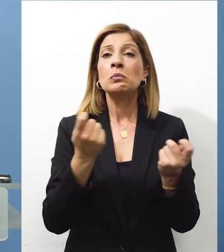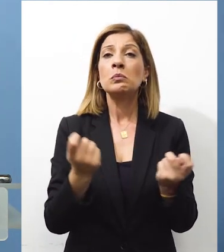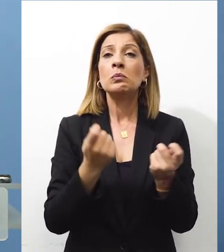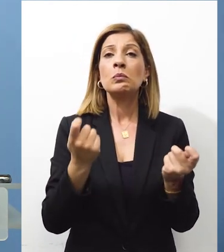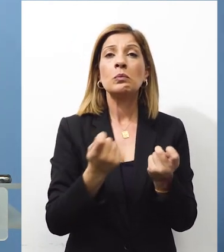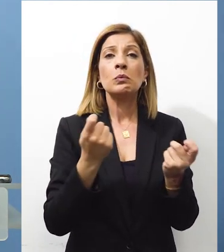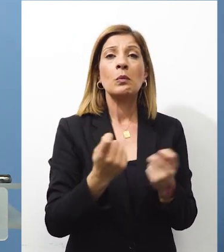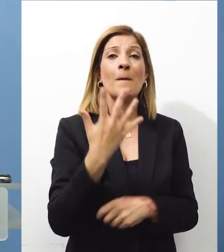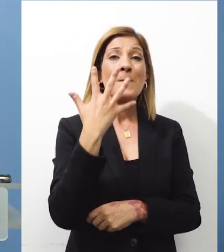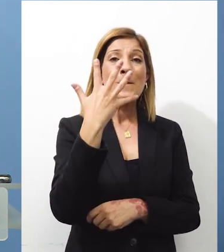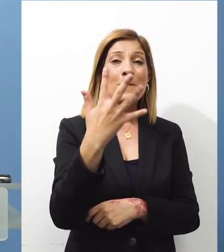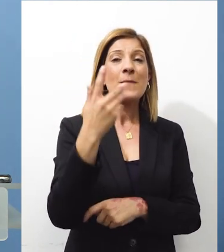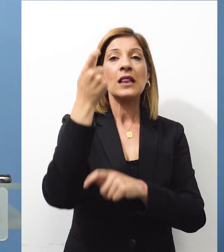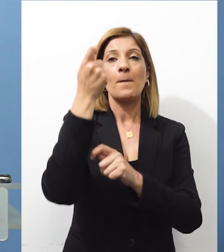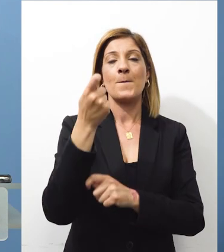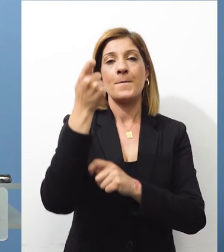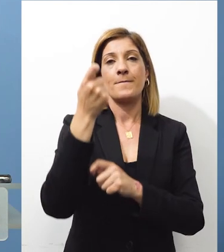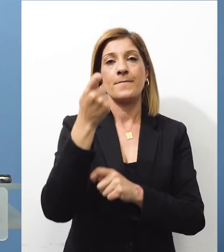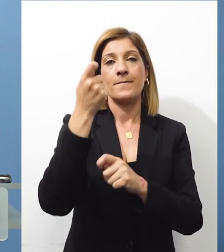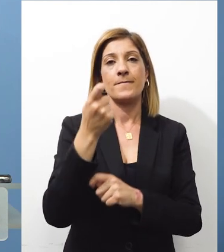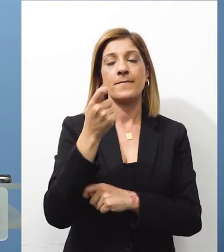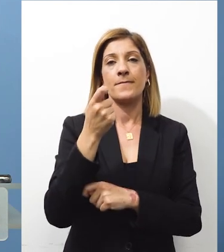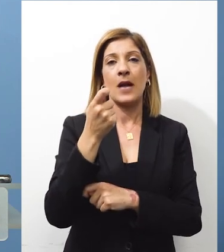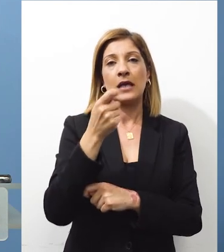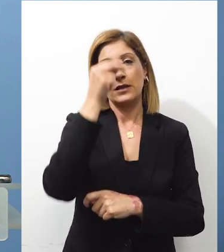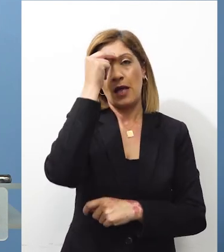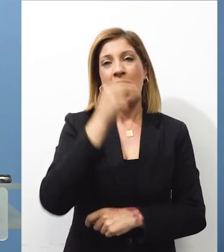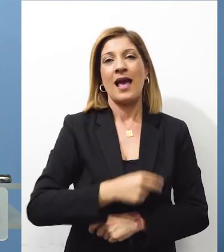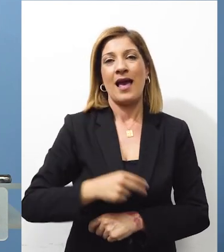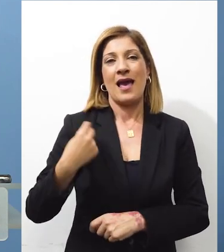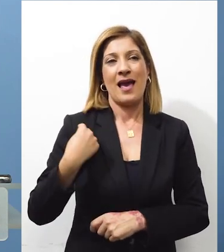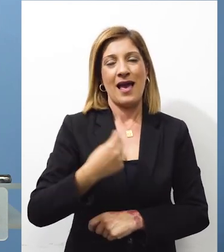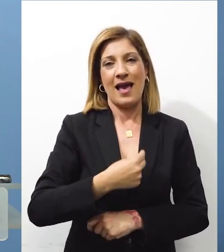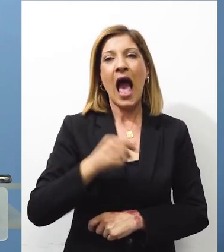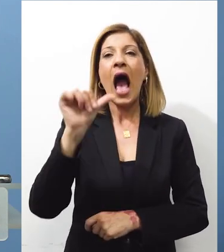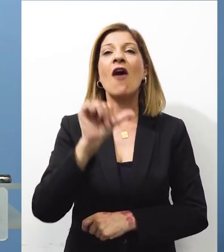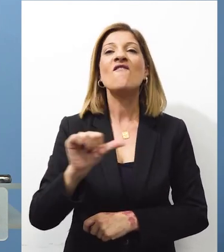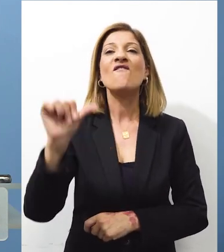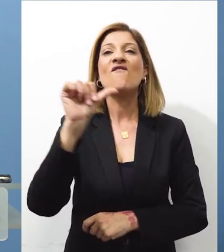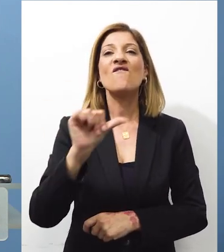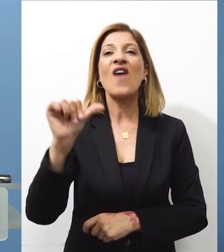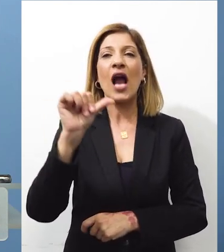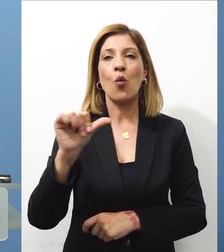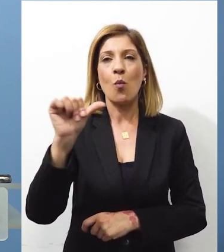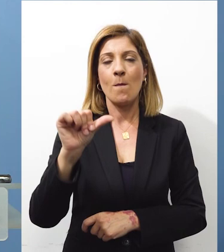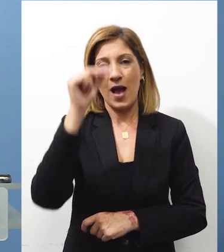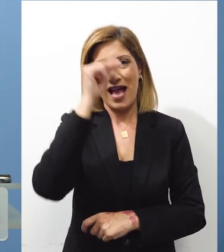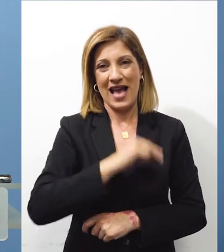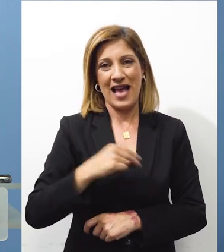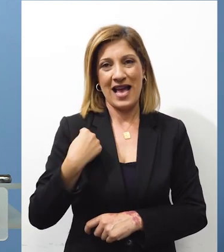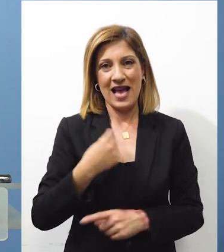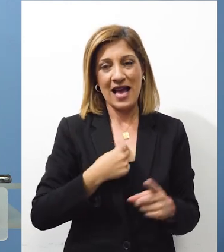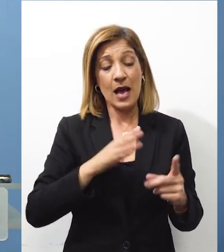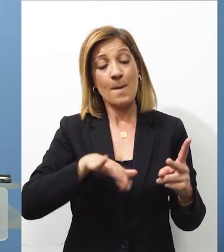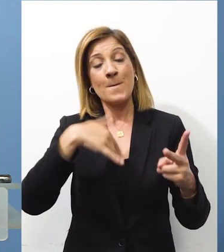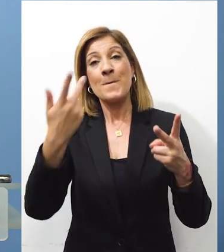στις 5 Μαρτίου στη Μονή Οσίου Αβακούμ και στη συνέχεια στη